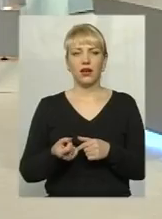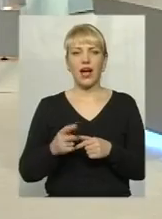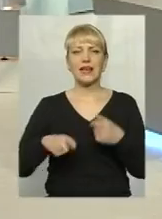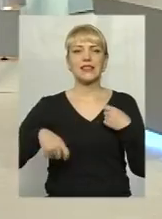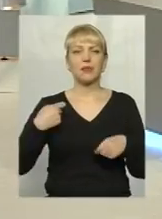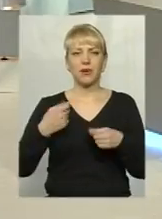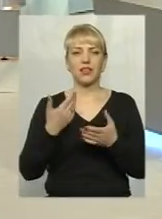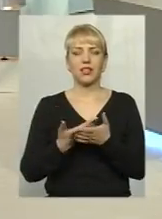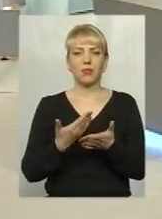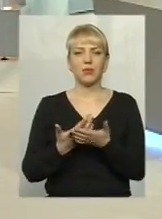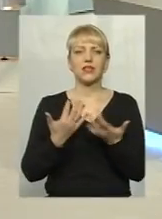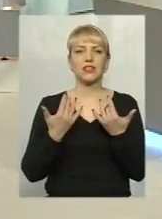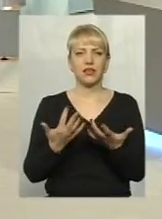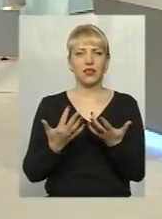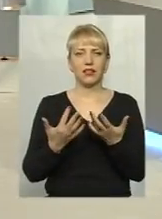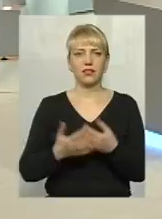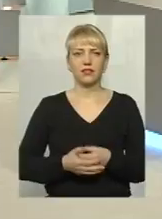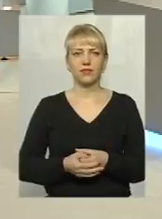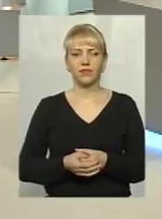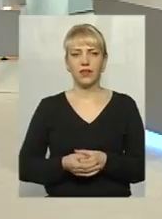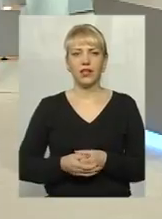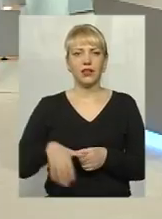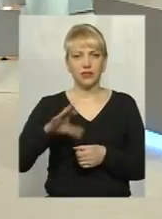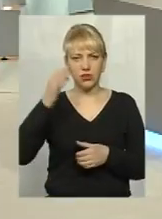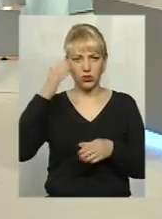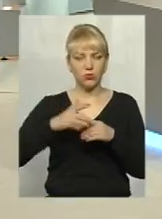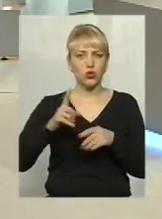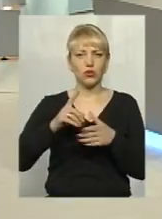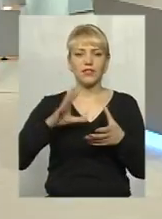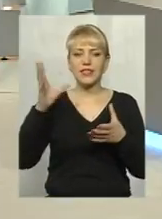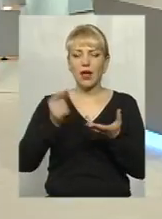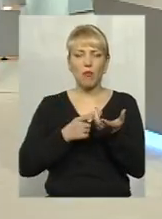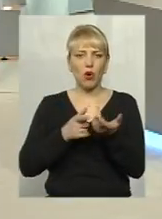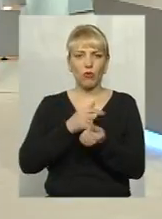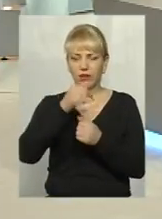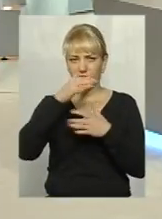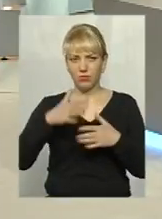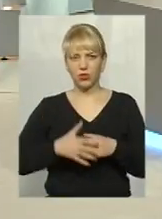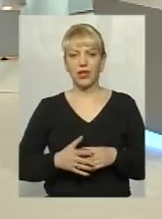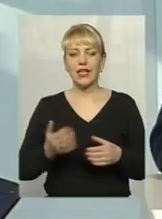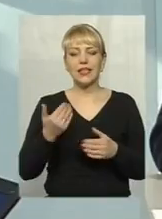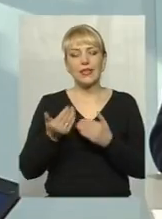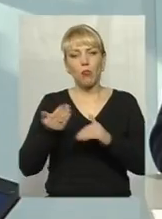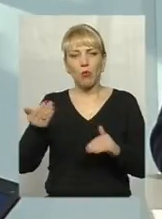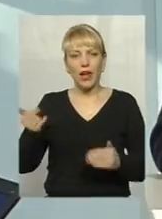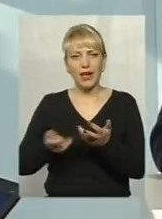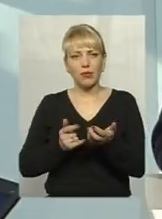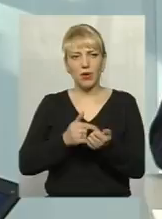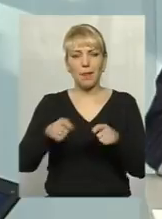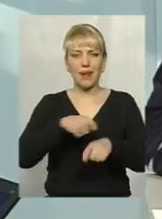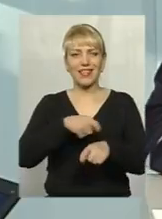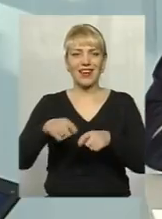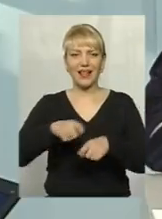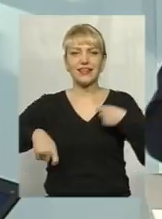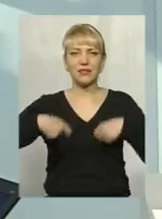Хоча б приблизні. Зрозуміло, все порахувати складно. За попередніми підрахунками, матеріальні